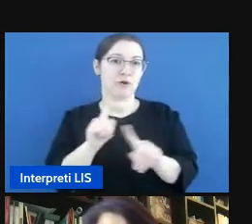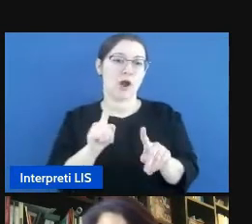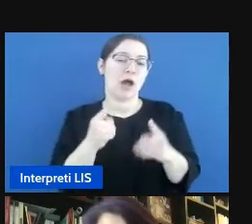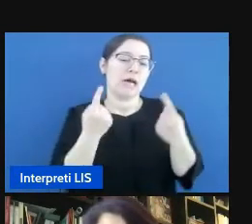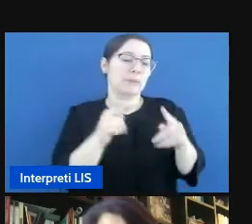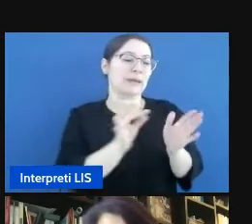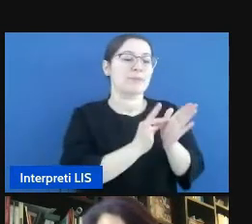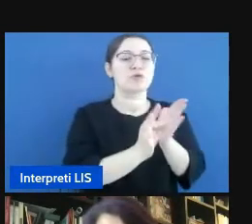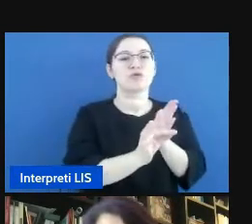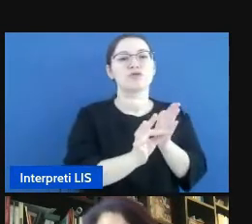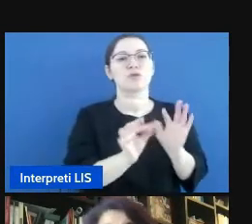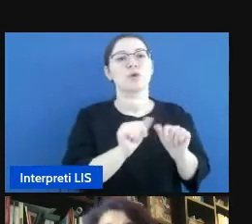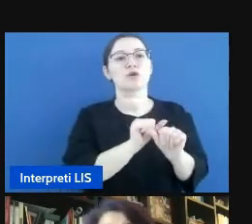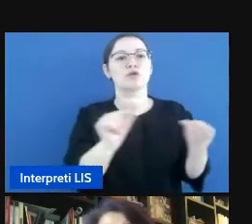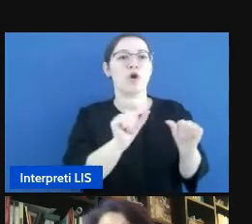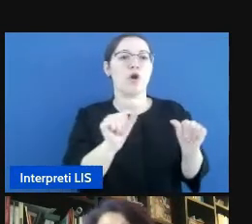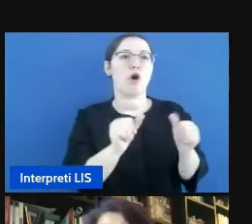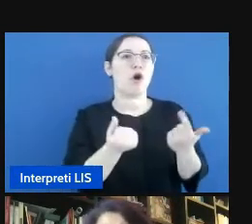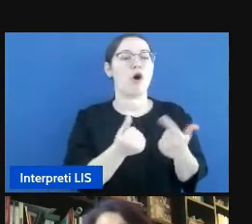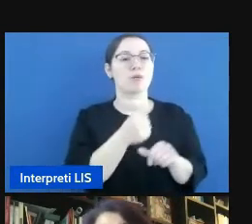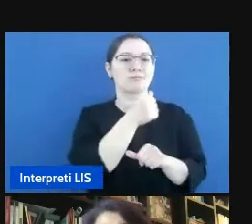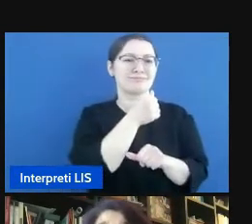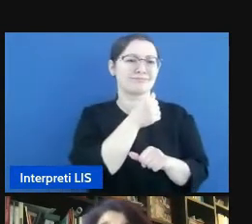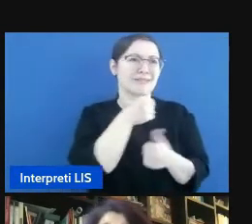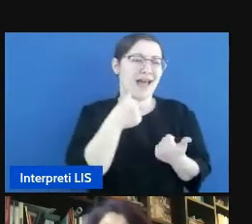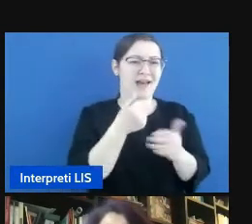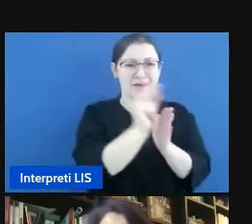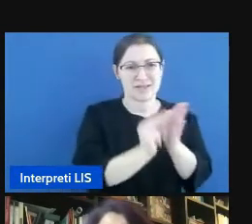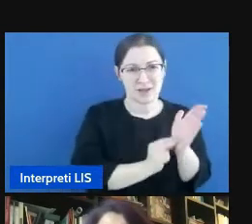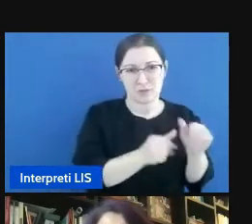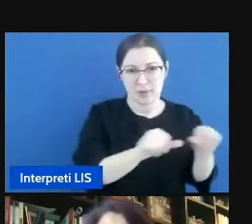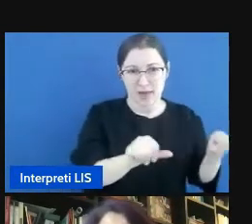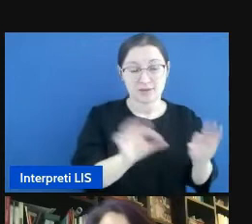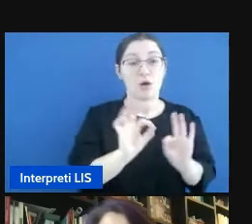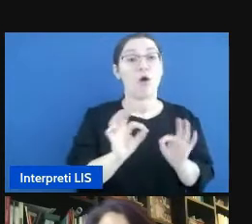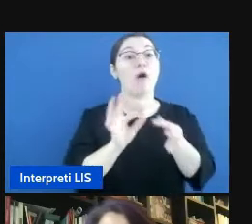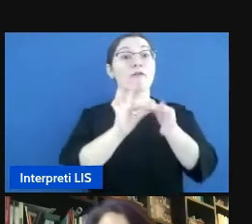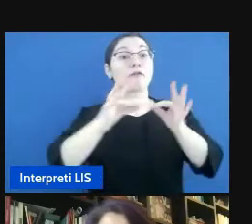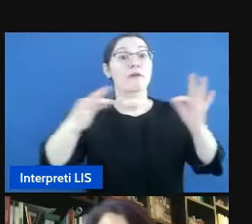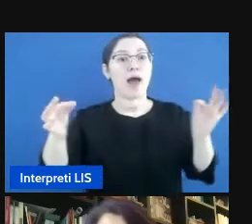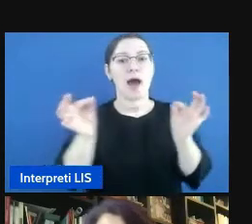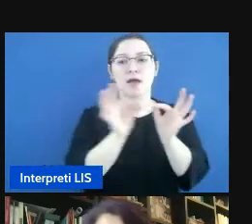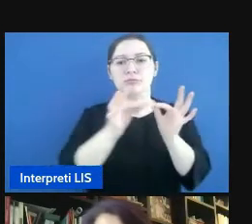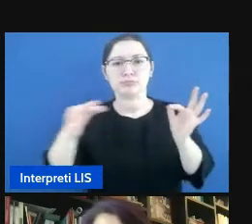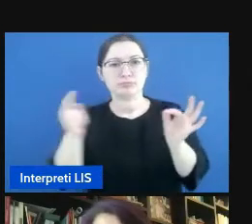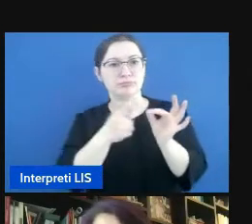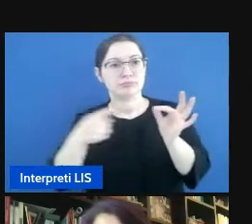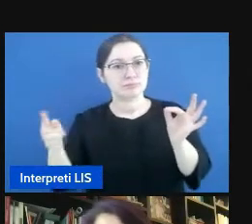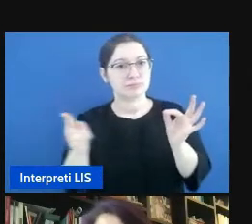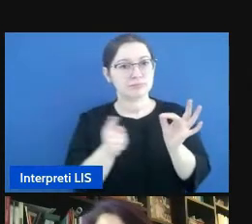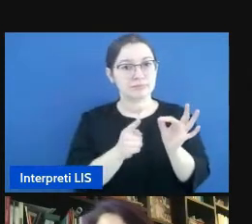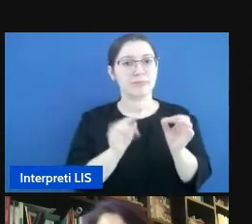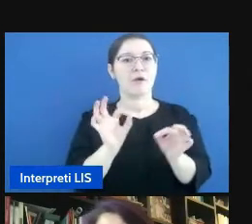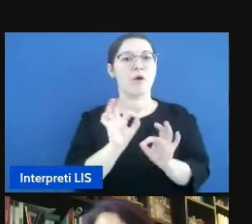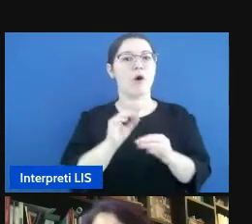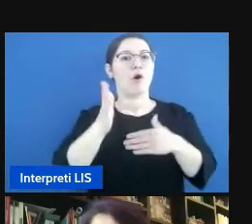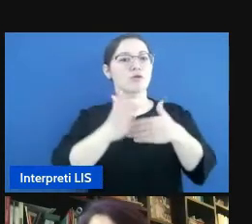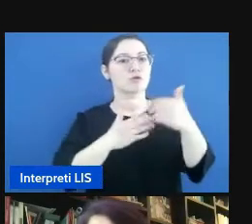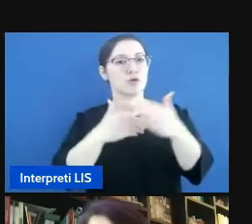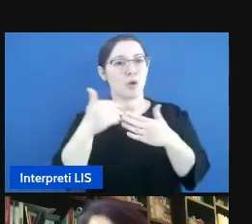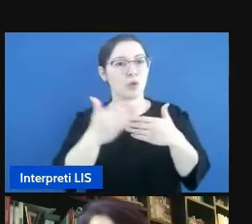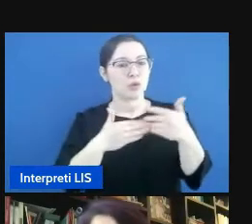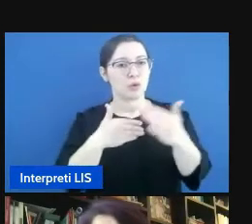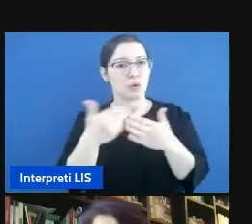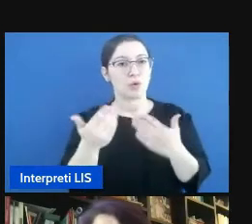essenziale di quella prosodia. Oppure la lunghezza delle frasi, la struttura delle frasi nella lingua